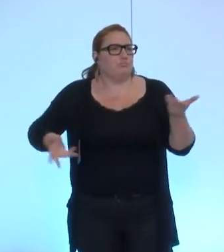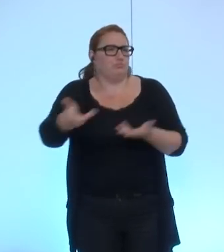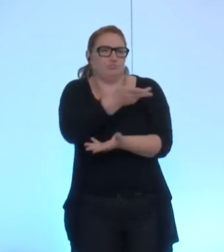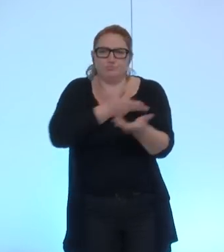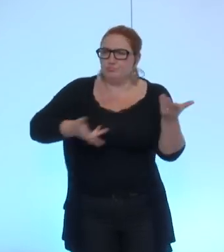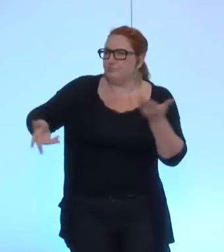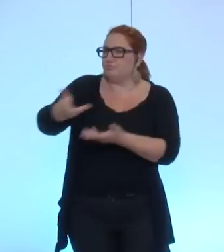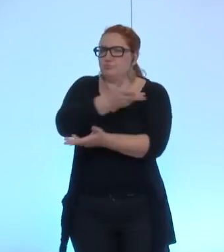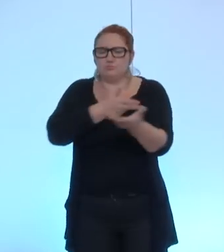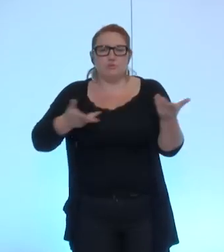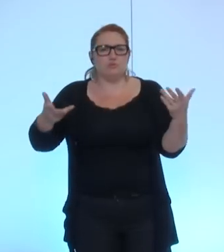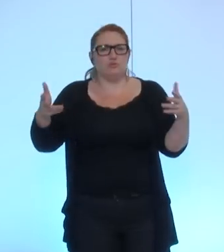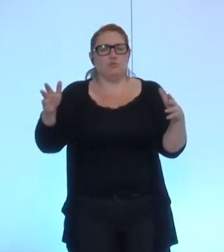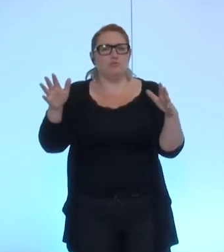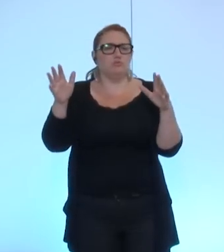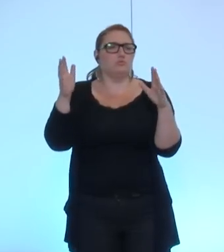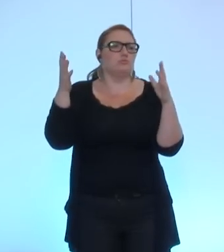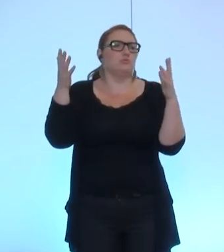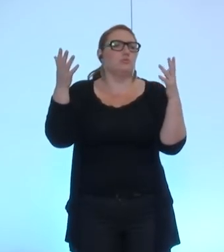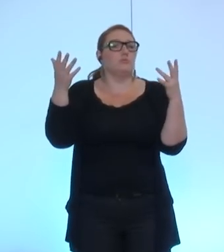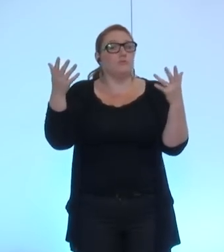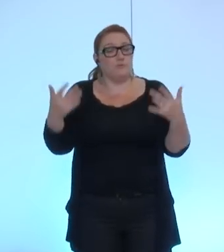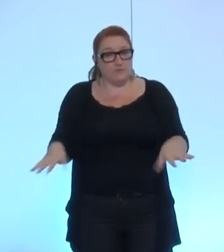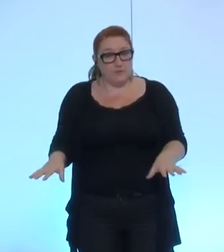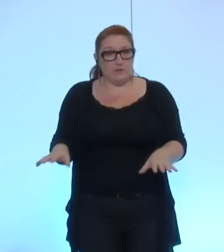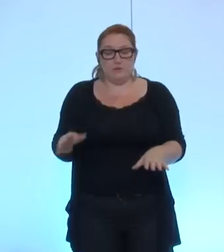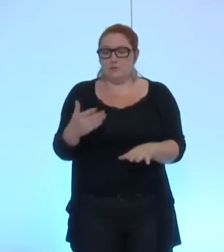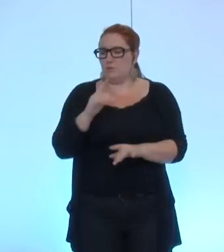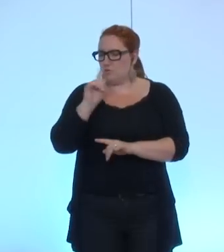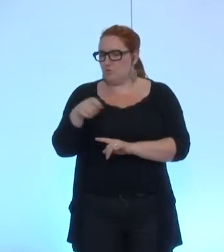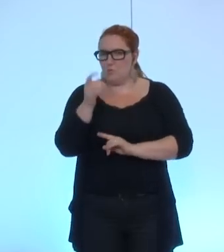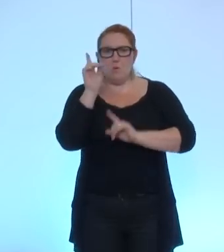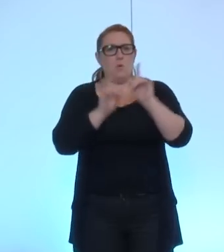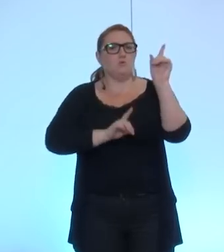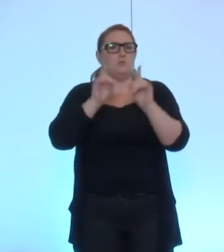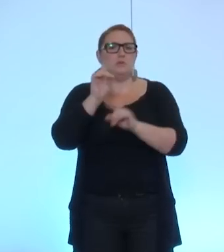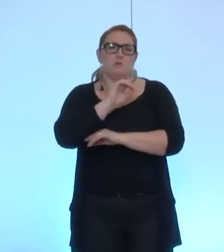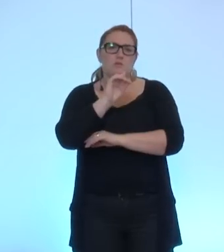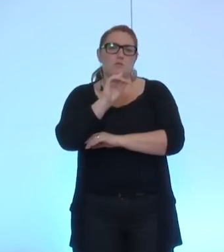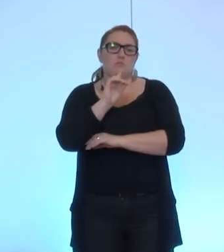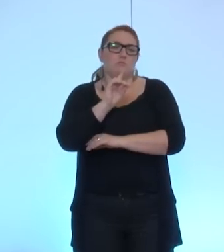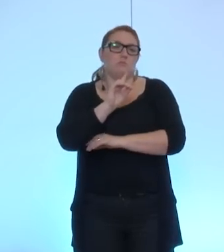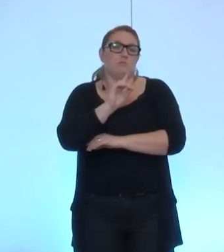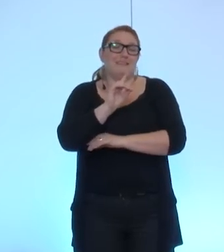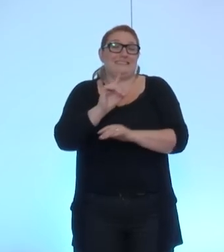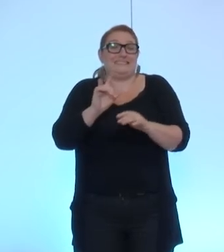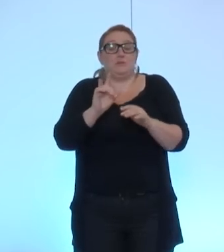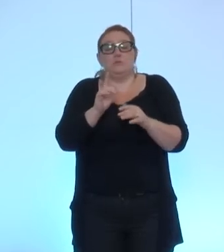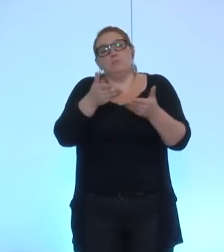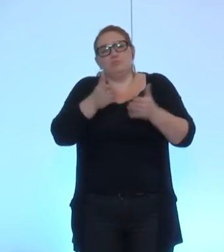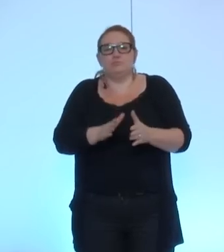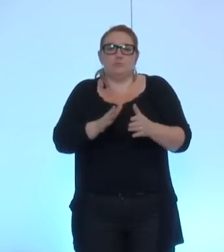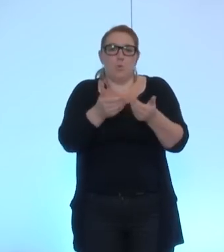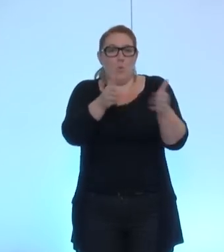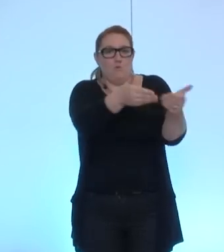finalement, non pas cette ouverture comme il était prévu au mois de juillet, mais bien 11 nouvelles classes qui ont été décidées par l'éducation